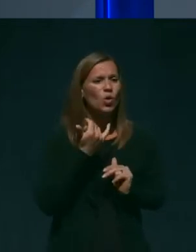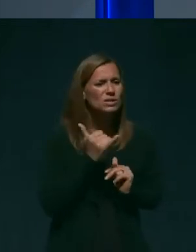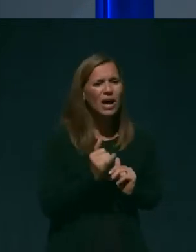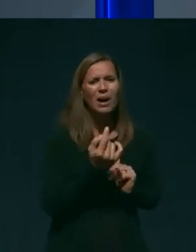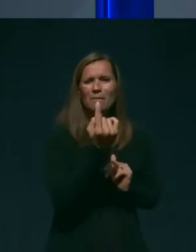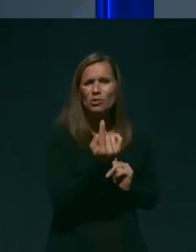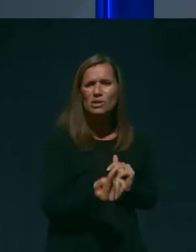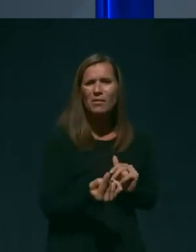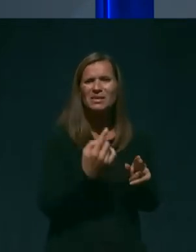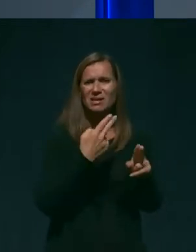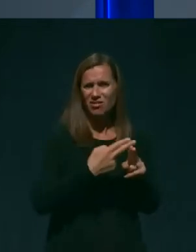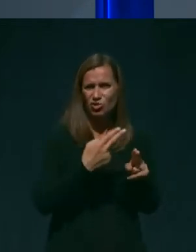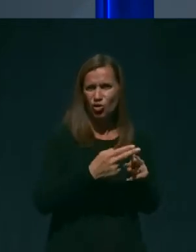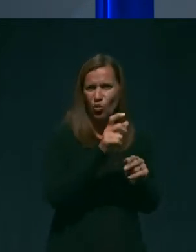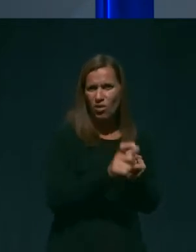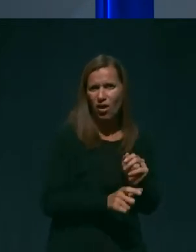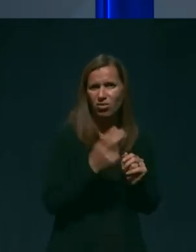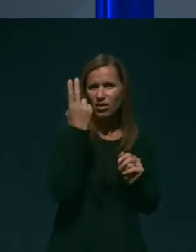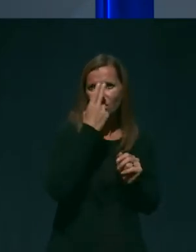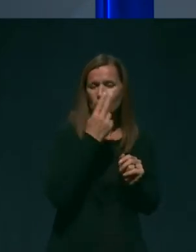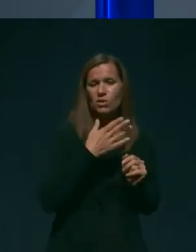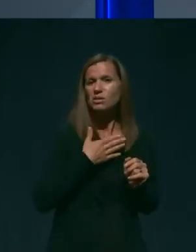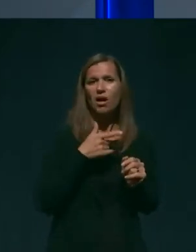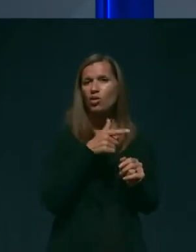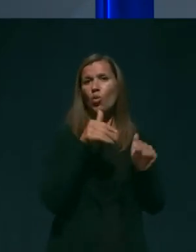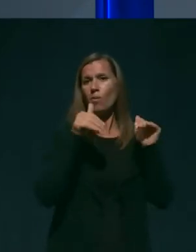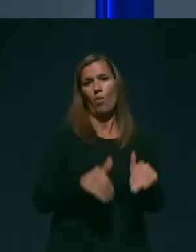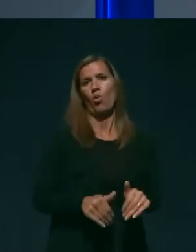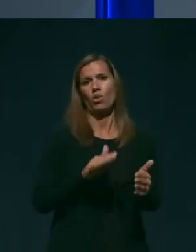državlan razume, zakaj mora to uporabljati.